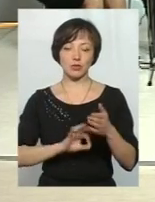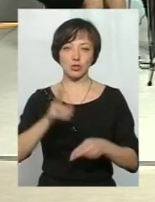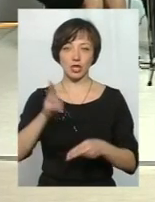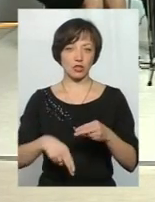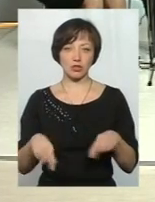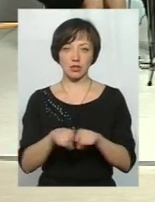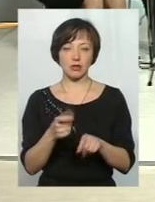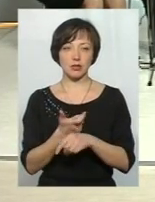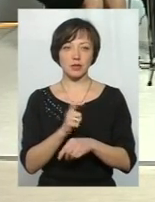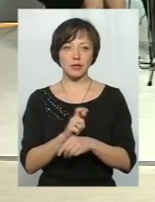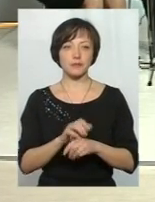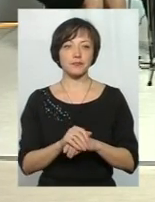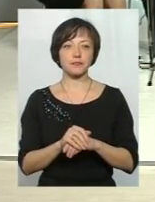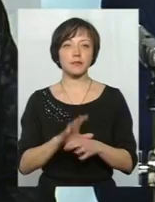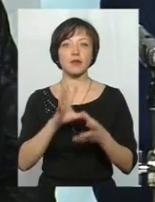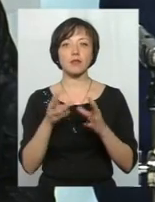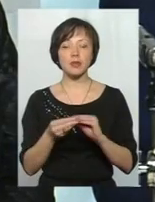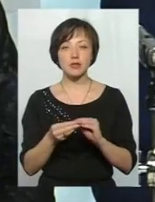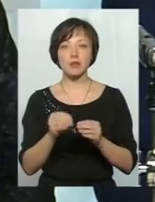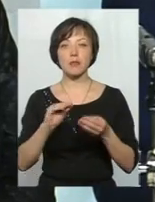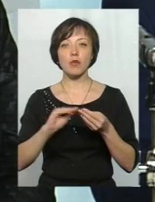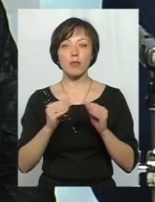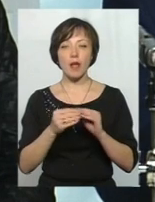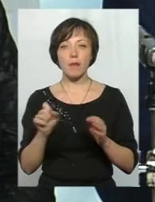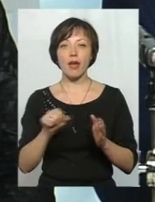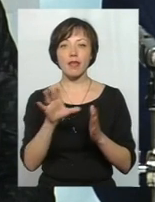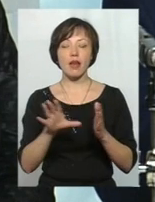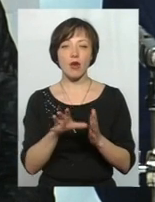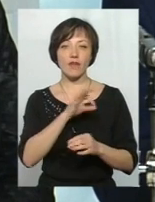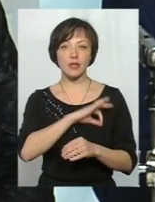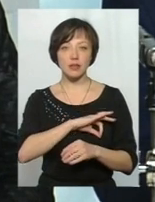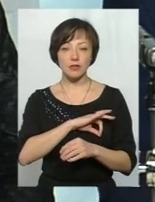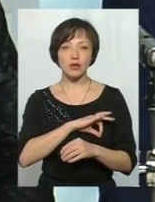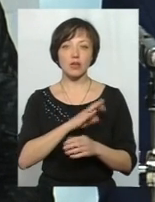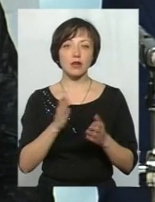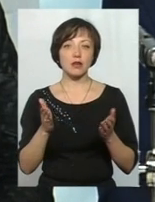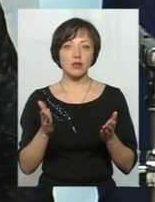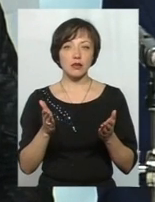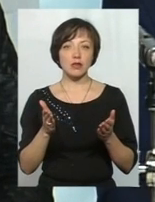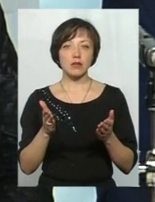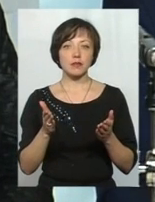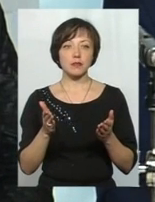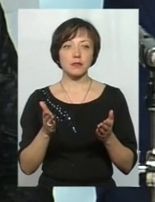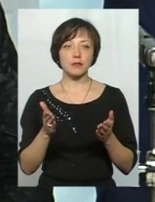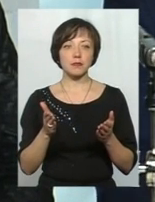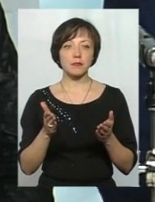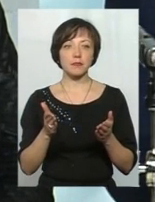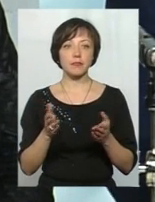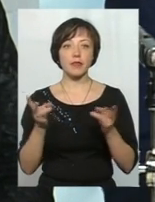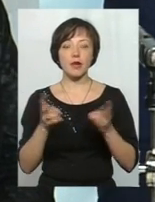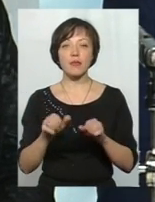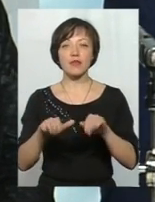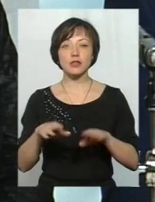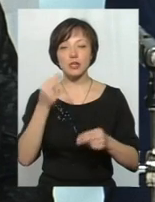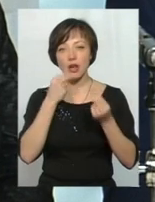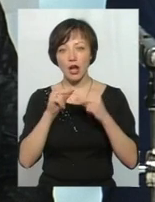Тому, в принципі, проблема енергоефективності, вона бажає вирішуватись краще і не